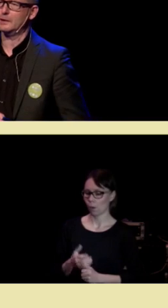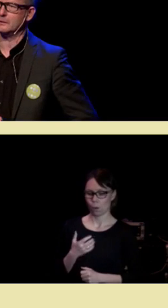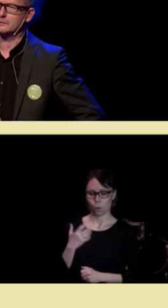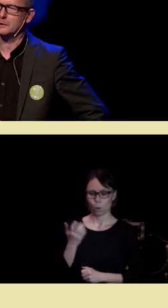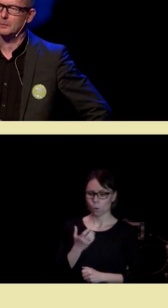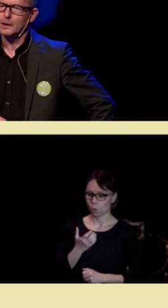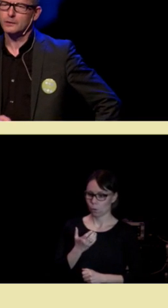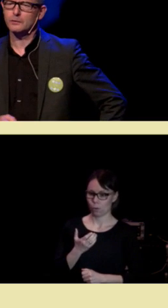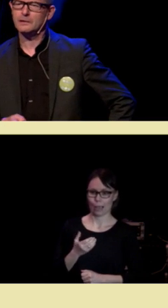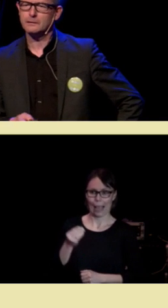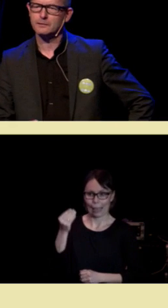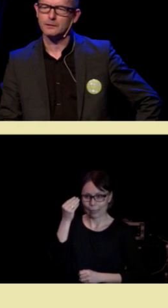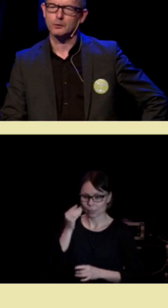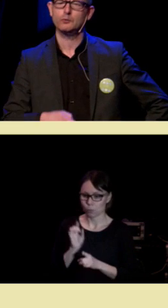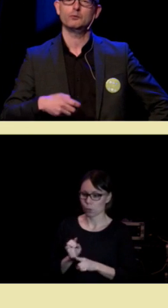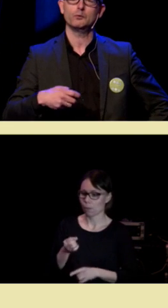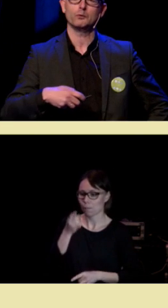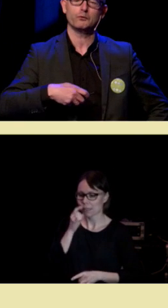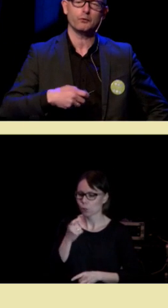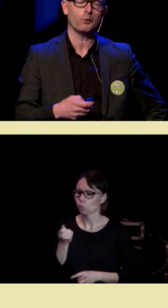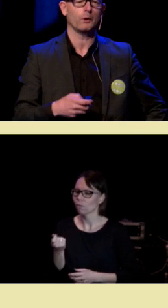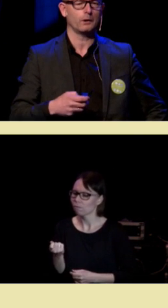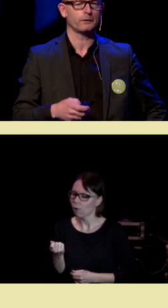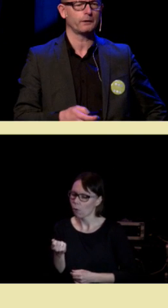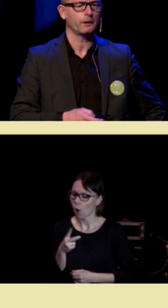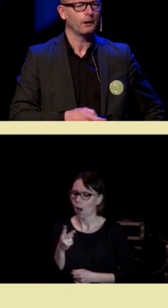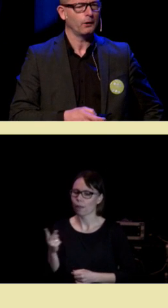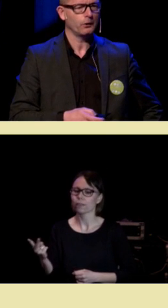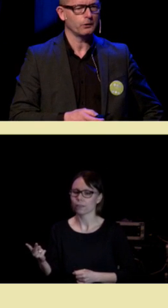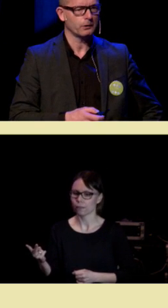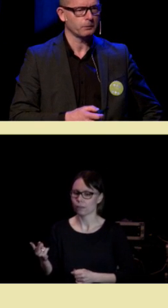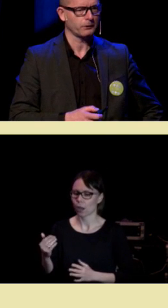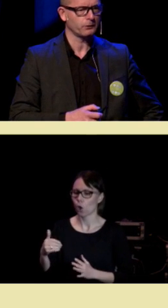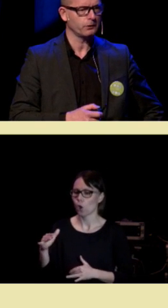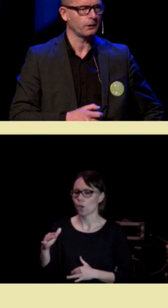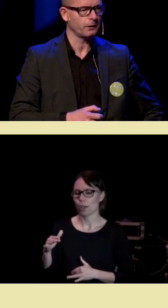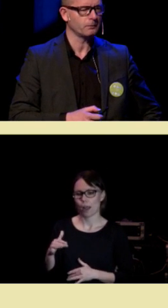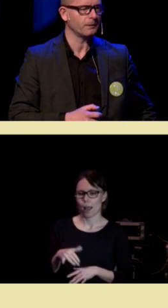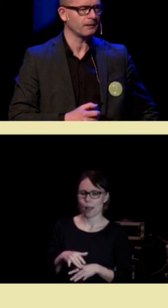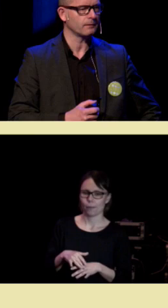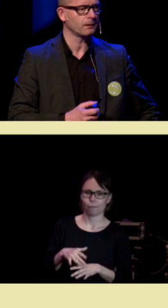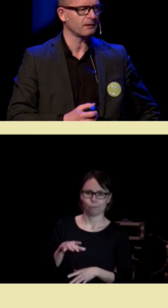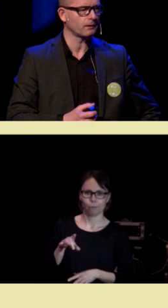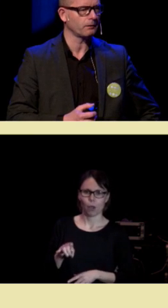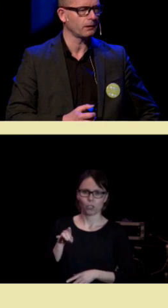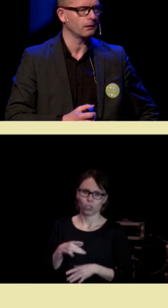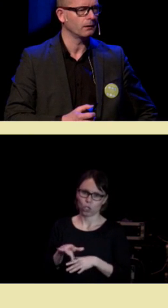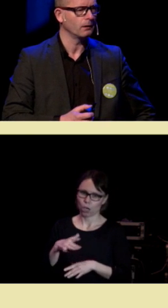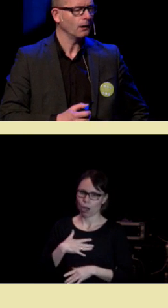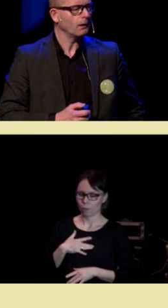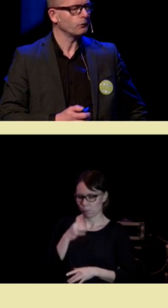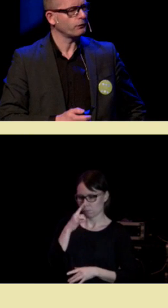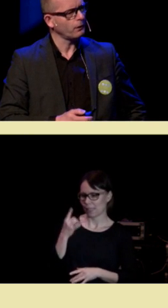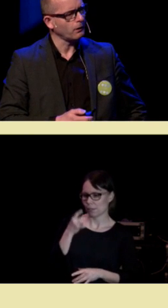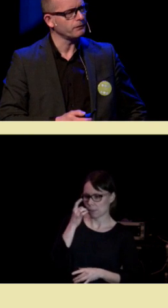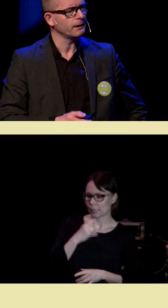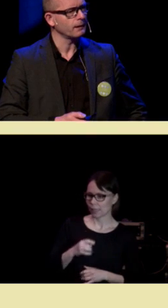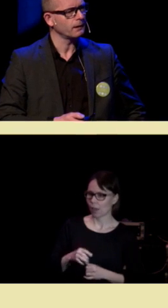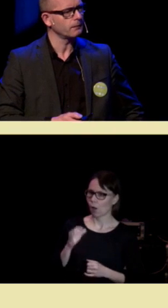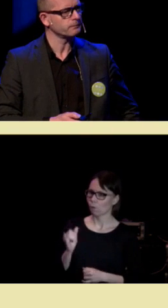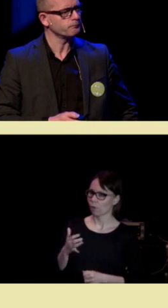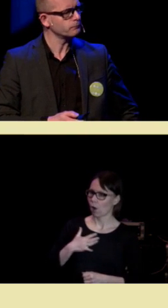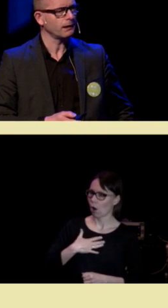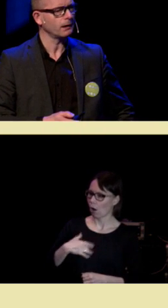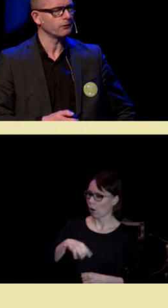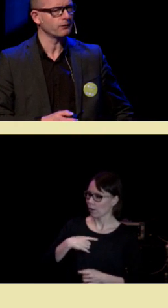forbløffende egenskap som menneske og noen få andre høyere pattedyr har, men menneske mest av alle. Hvorfor har vi dette